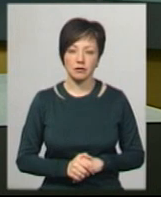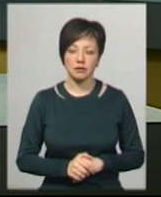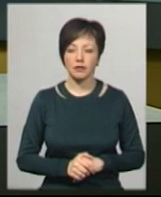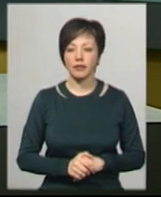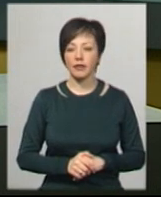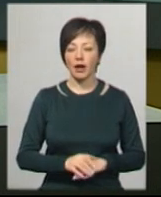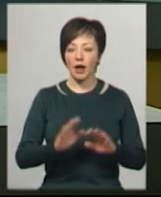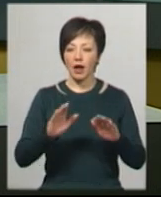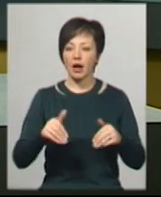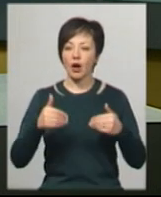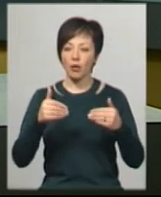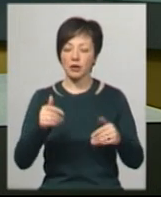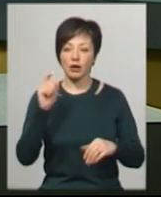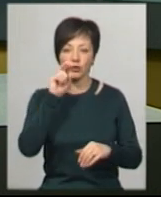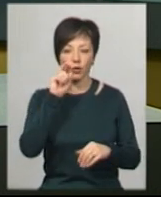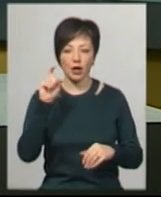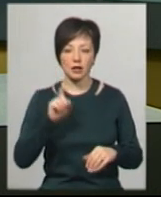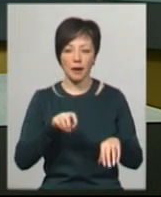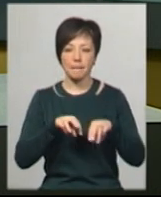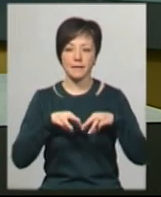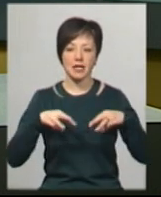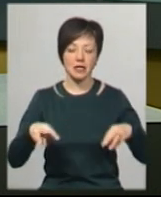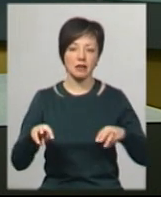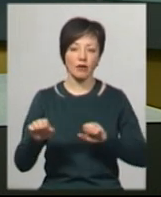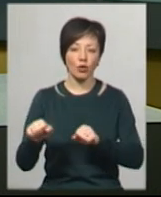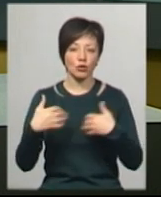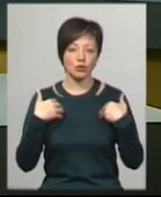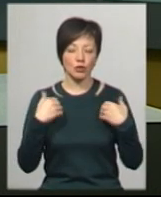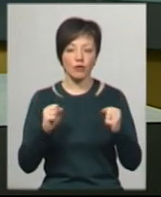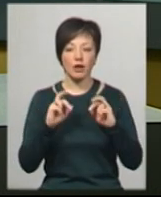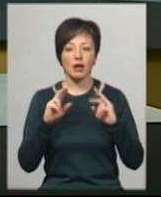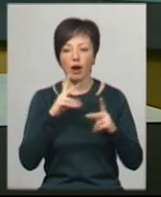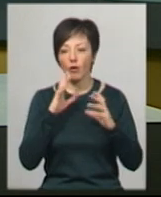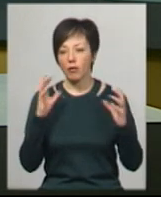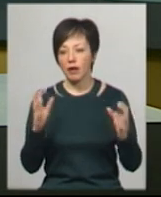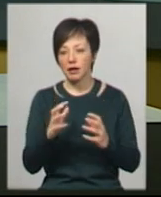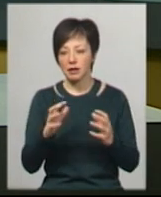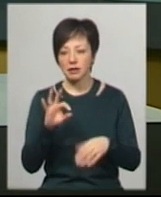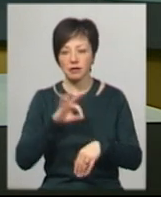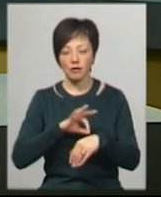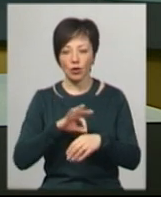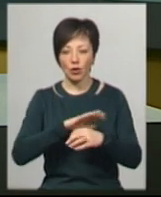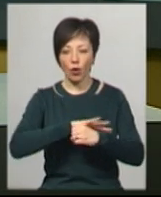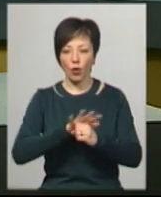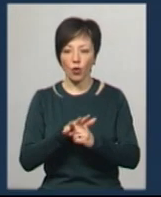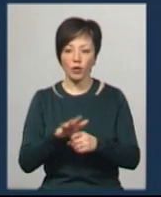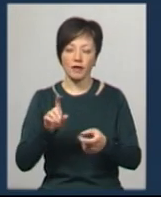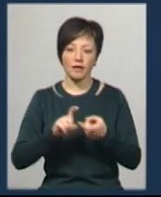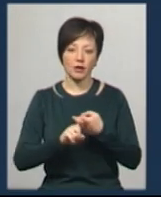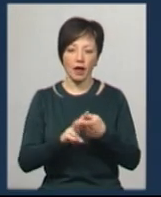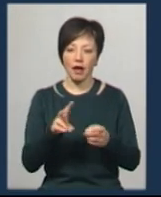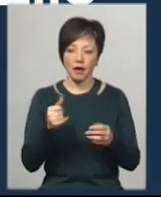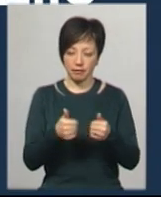Нагадуємо рекомендації від Українського міністерства охорони здоров'я, як вберегтися від коронавірусу. Тримайте дистанцію і не